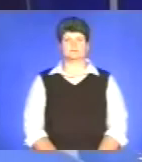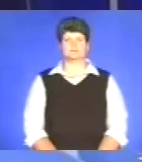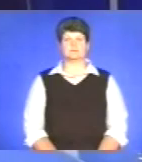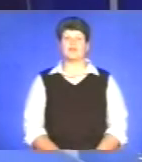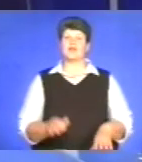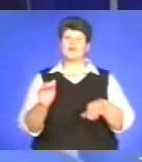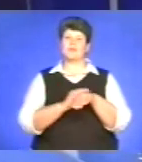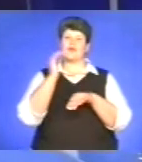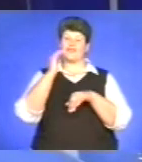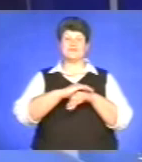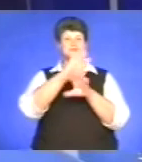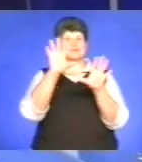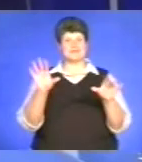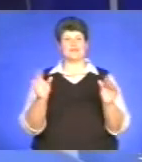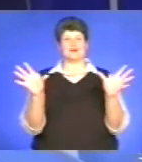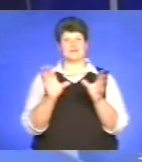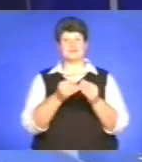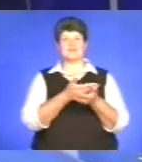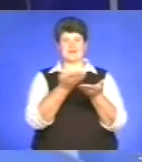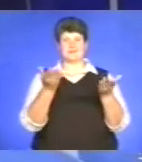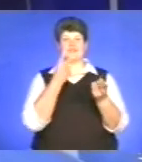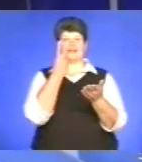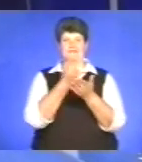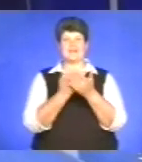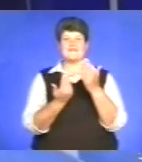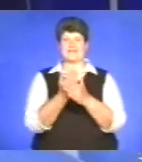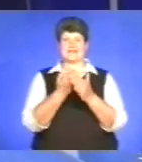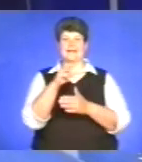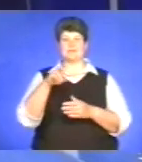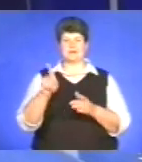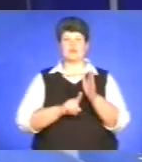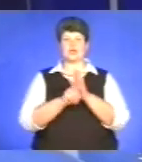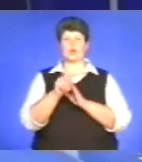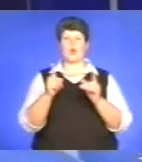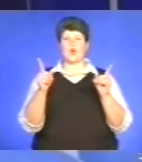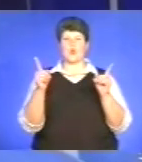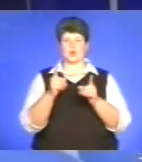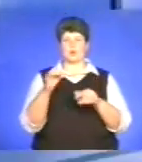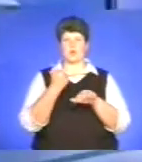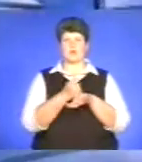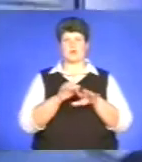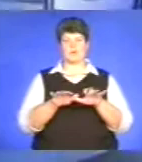Доброго вечора усім, хто зараз з нами. Ви дивитесь «Вісті ТТБ». Спочатку коротко про головні події.